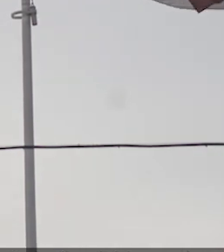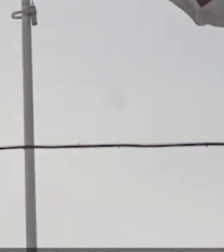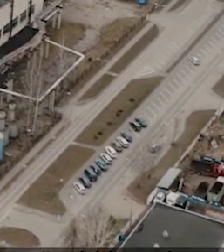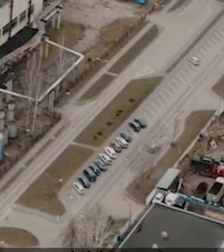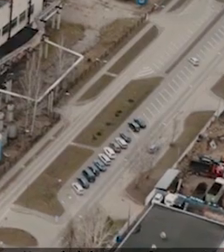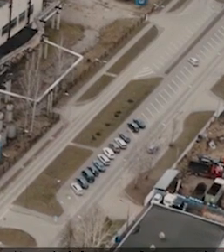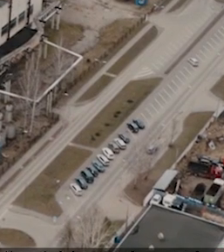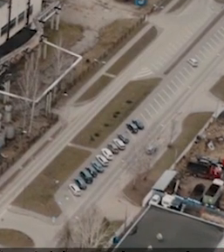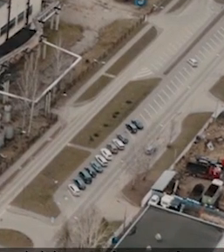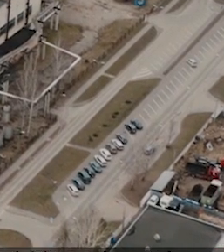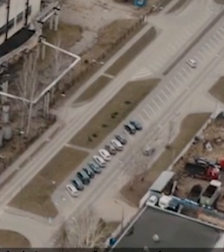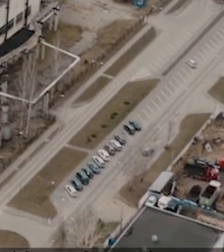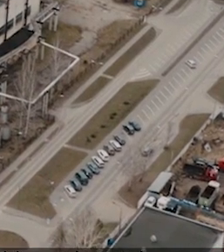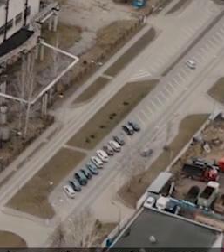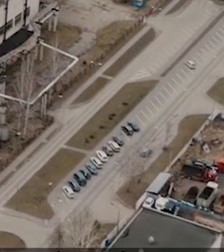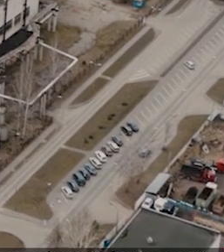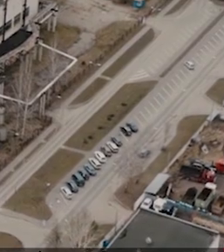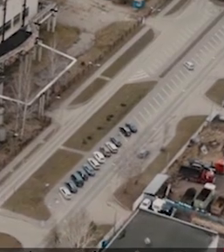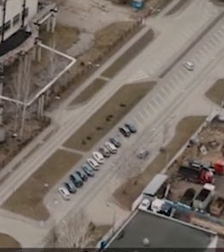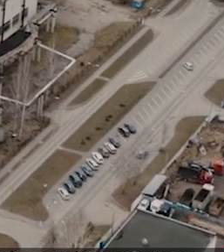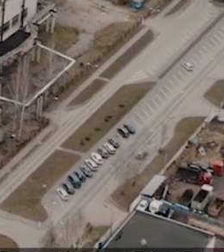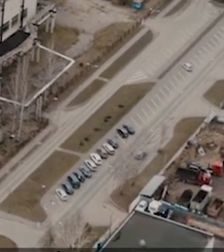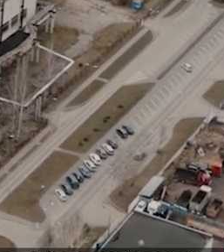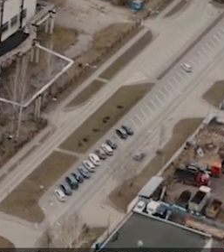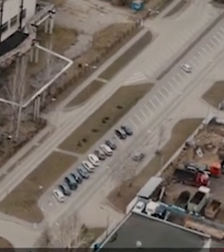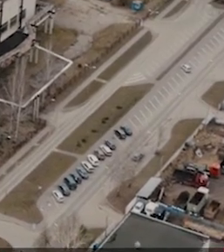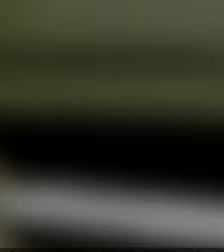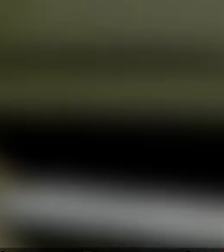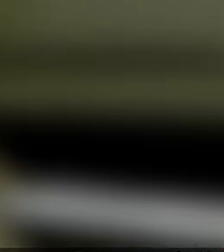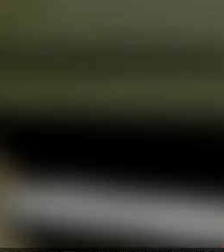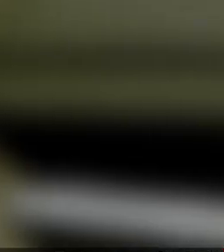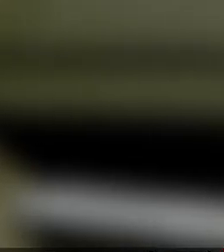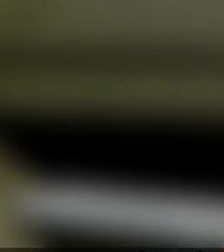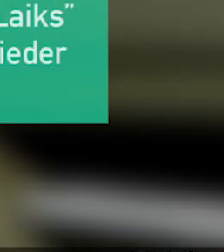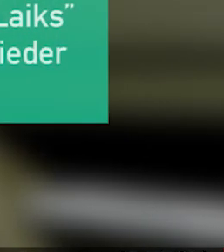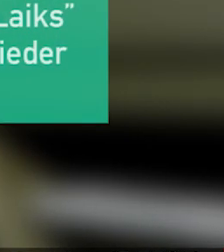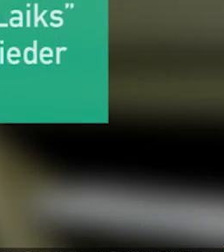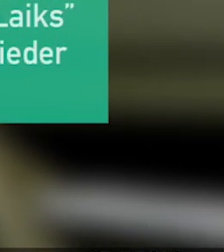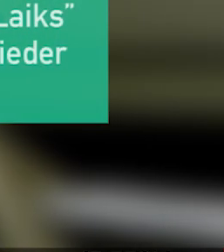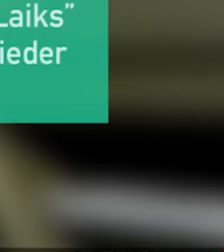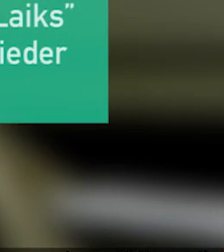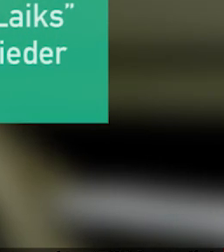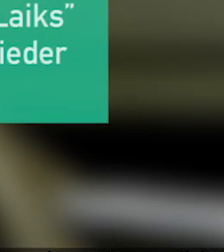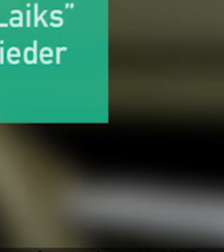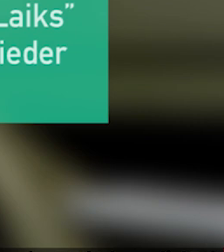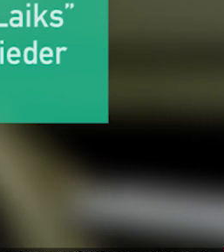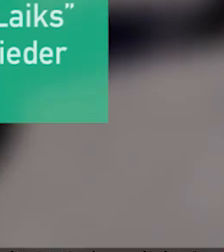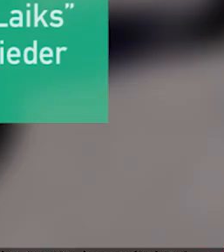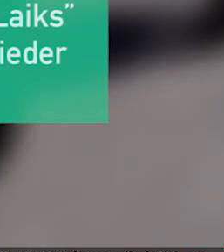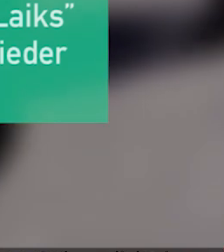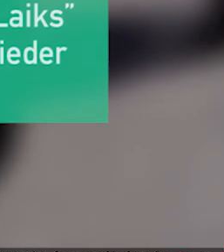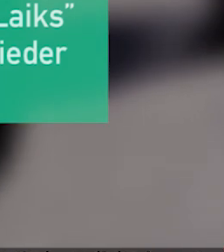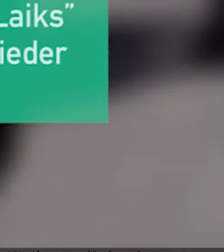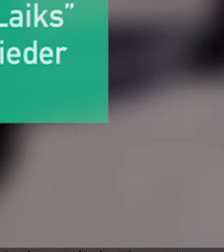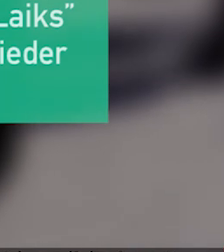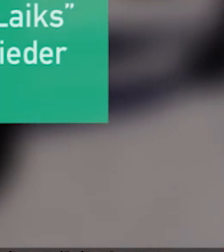neatkarību un arī šis ir būtisks temats, kas jāzina pretendentiem uz vietu domēm. Pērni izmaiņas sekoja arī pašvaldības masu